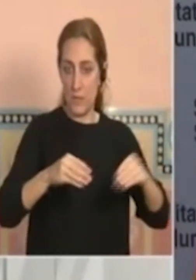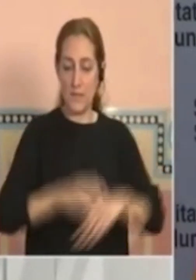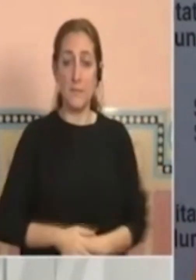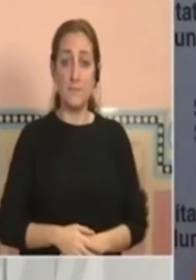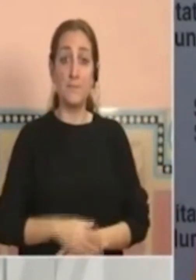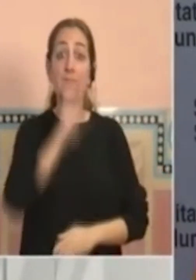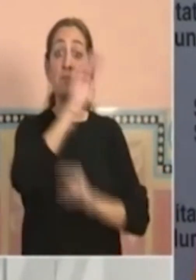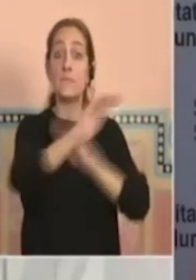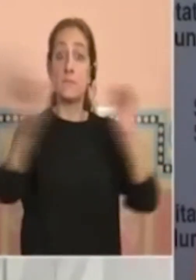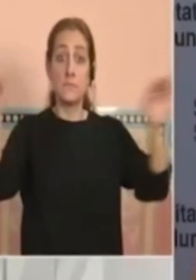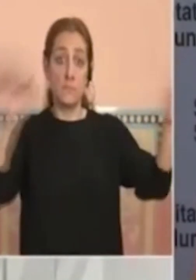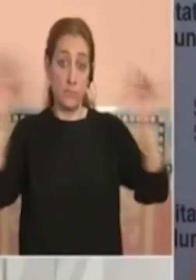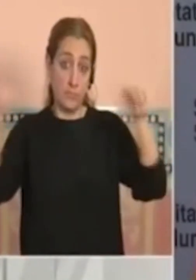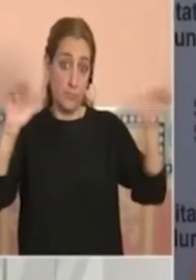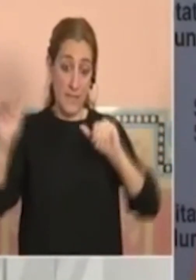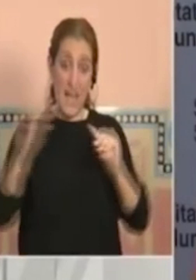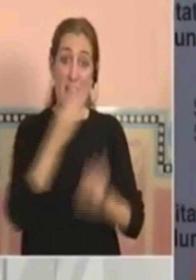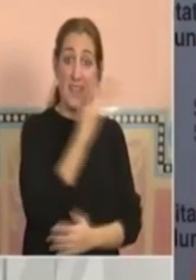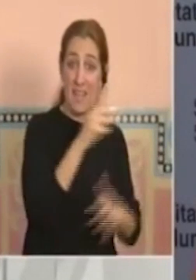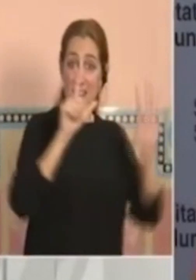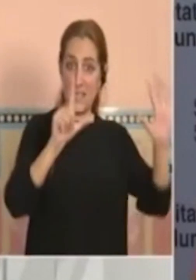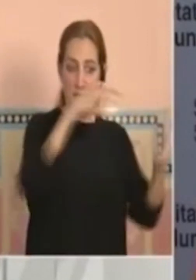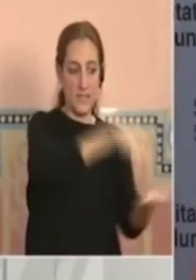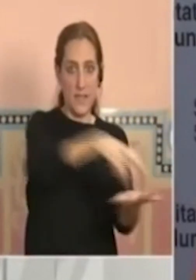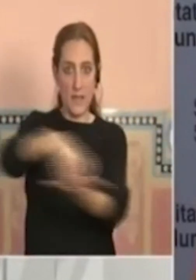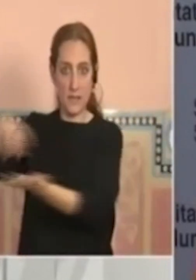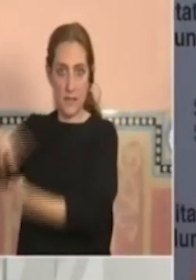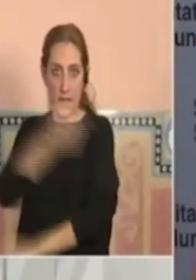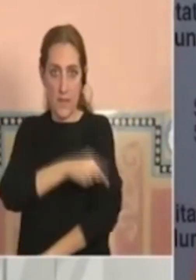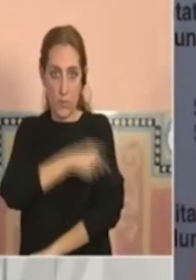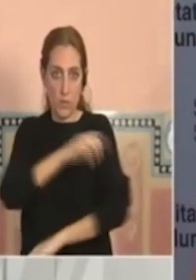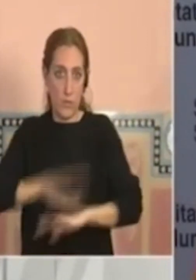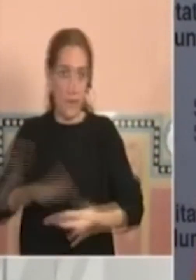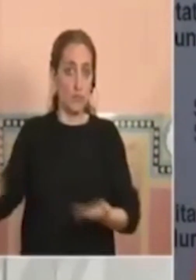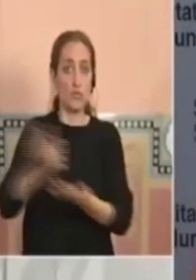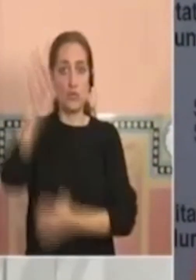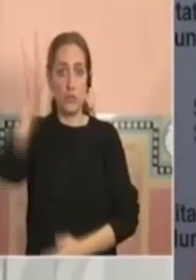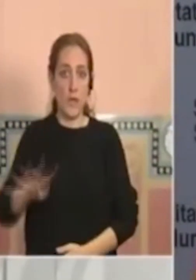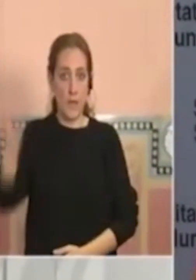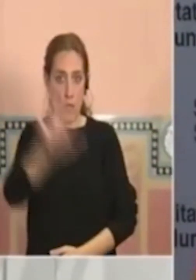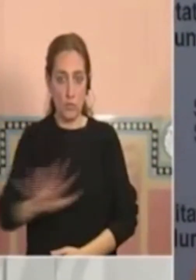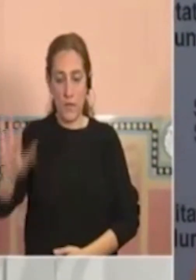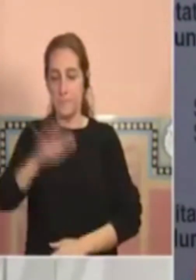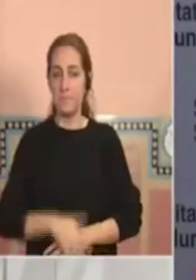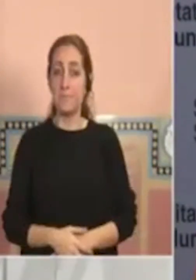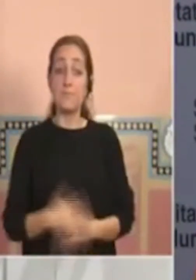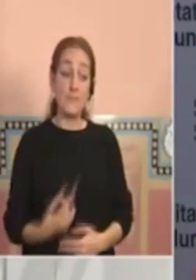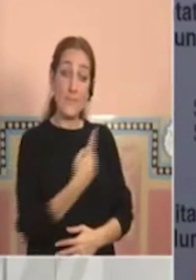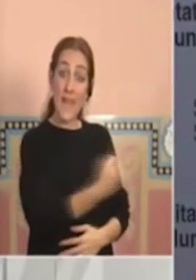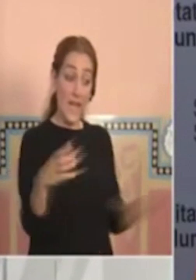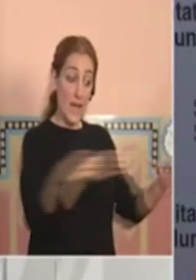centres de vacunació distribuïts a tot el país. Tots aquests col·lectius rebran el corresponent